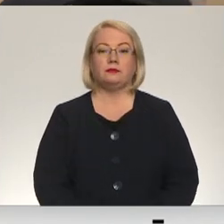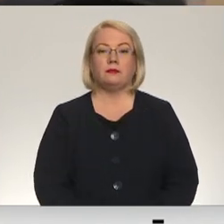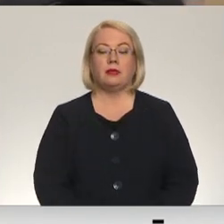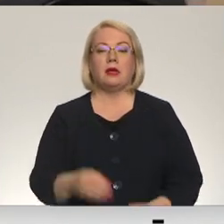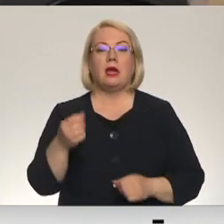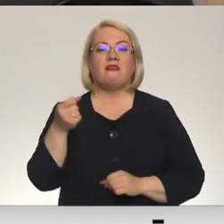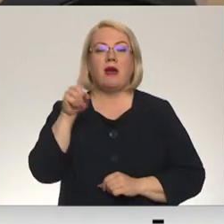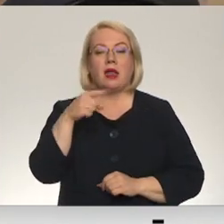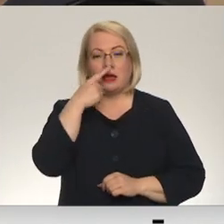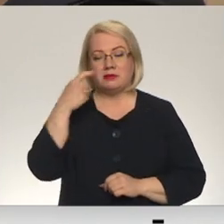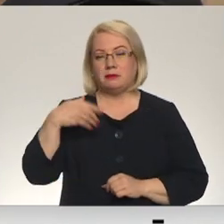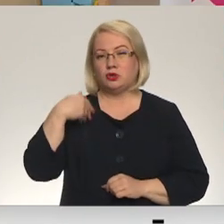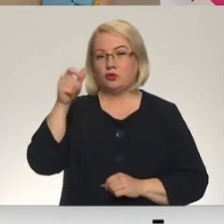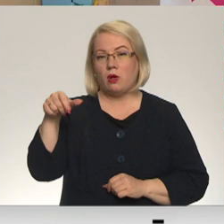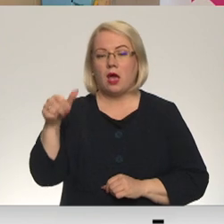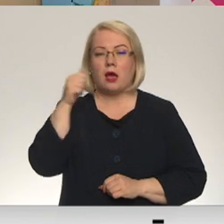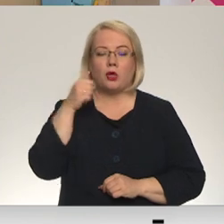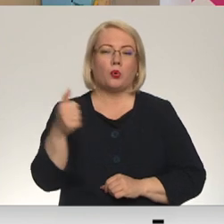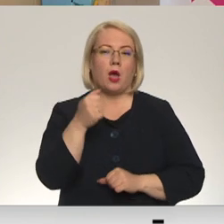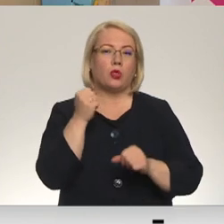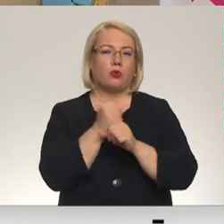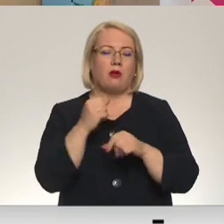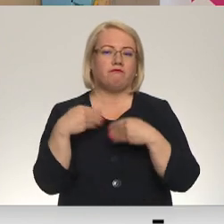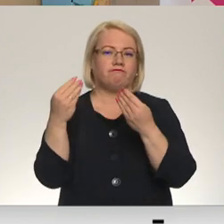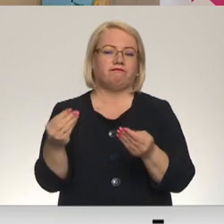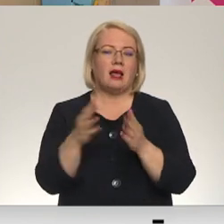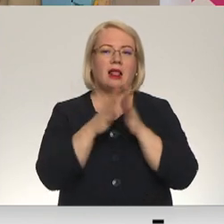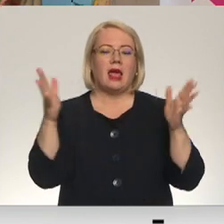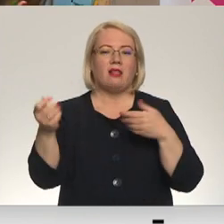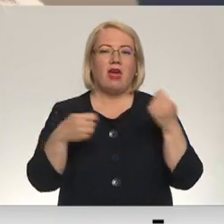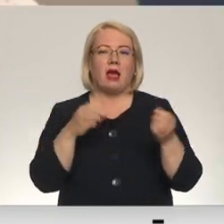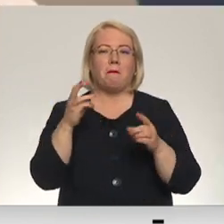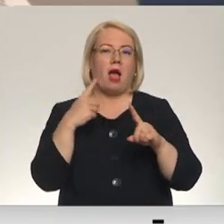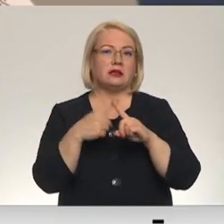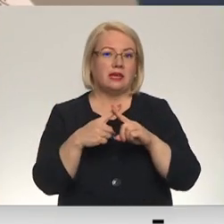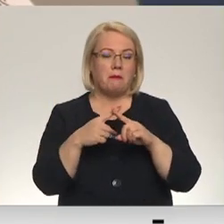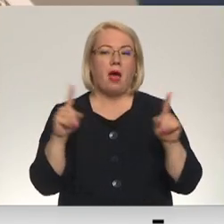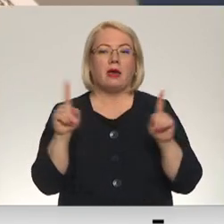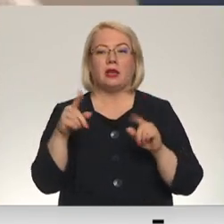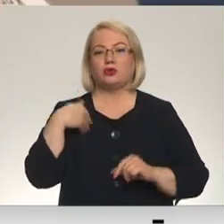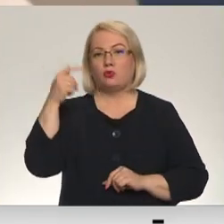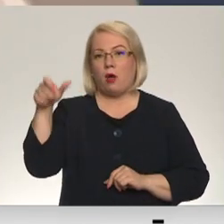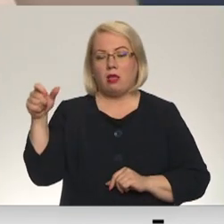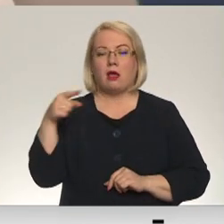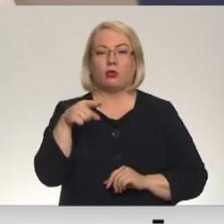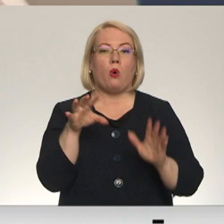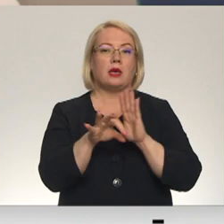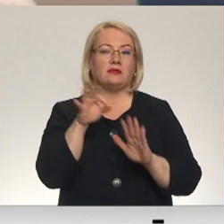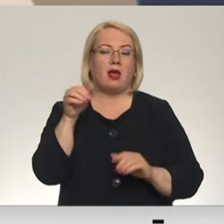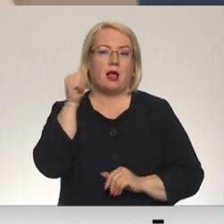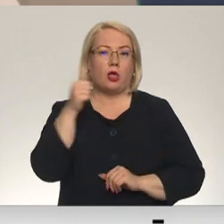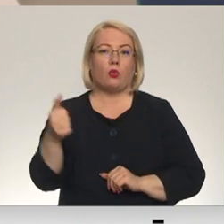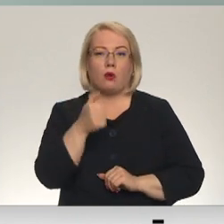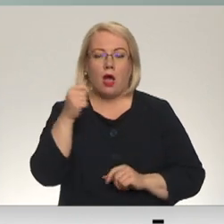Vairākiem simtiem skolēni gadu darbu dod lielvēkalu tīklus maksima Latvija. Ir skolēni, kas šo darbu izvēlas katru gadu